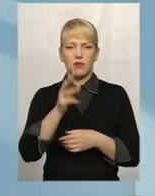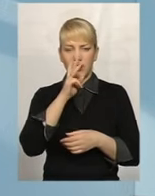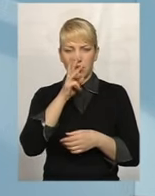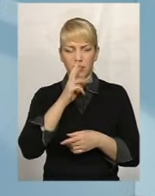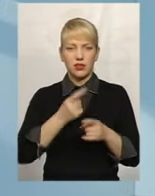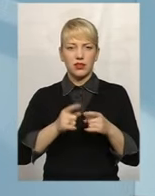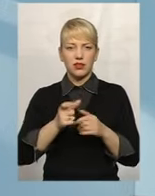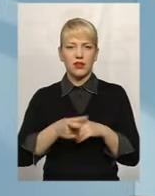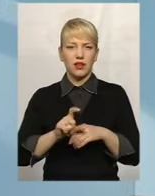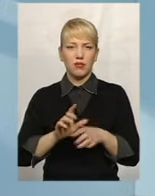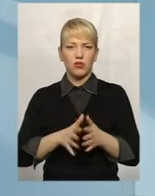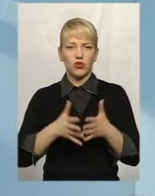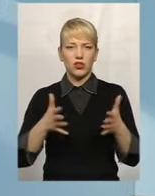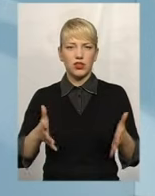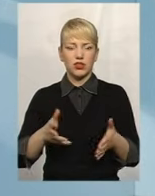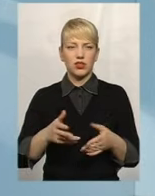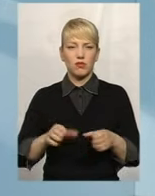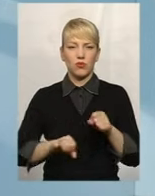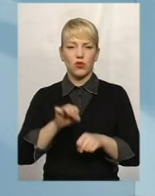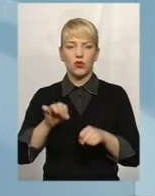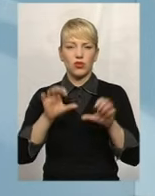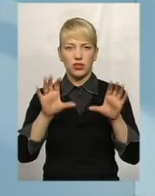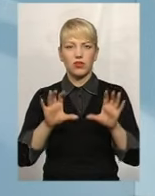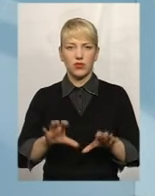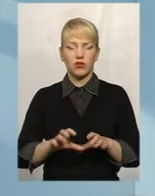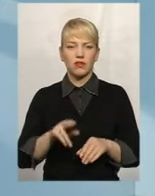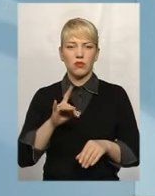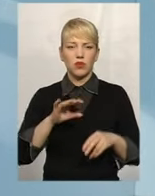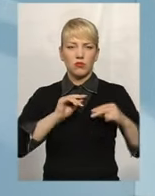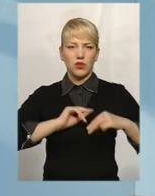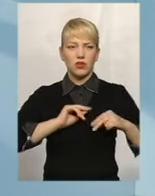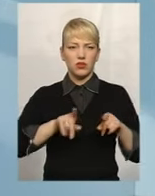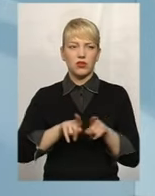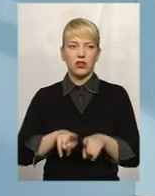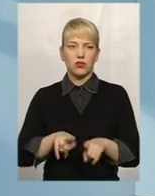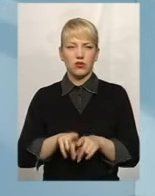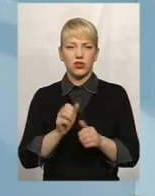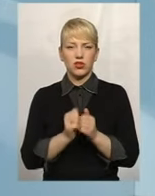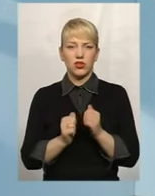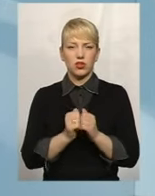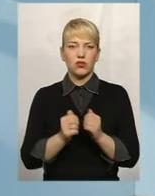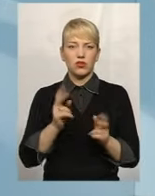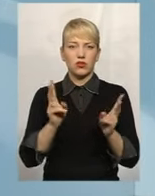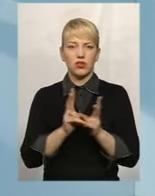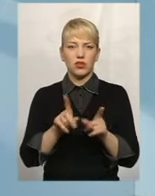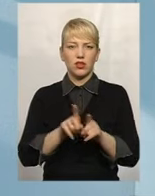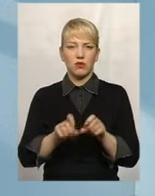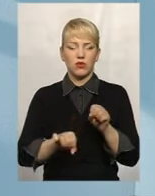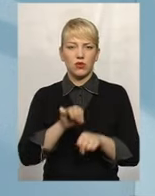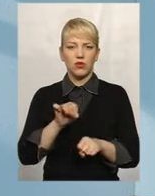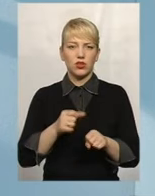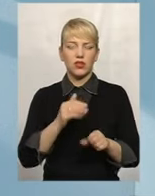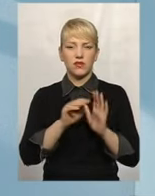Це найпоширеніше порушення законодавства про працю. Також часто зустрічається таке порушення, статті